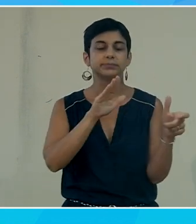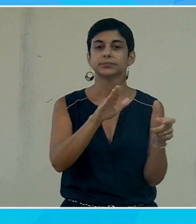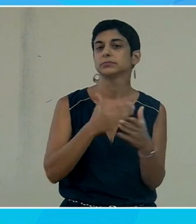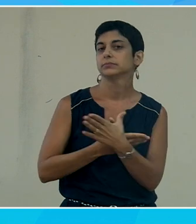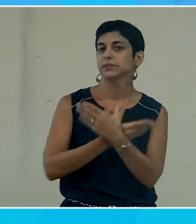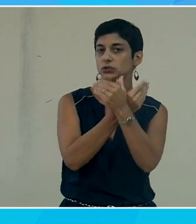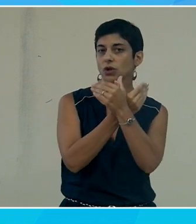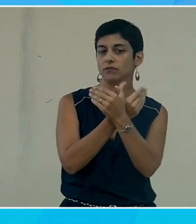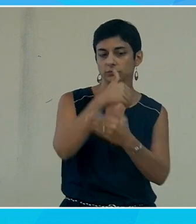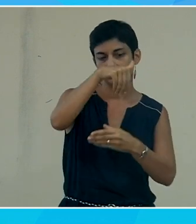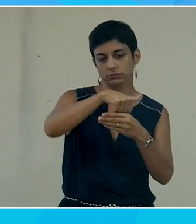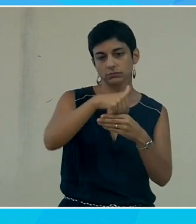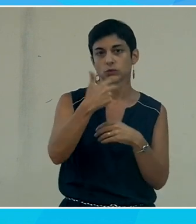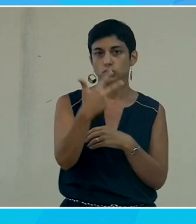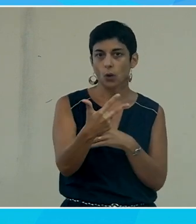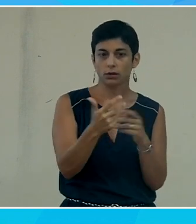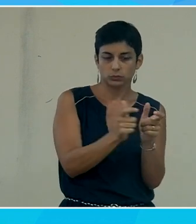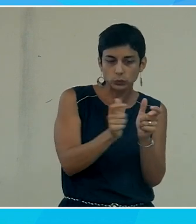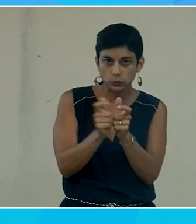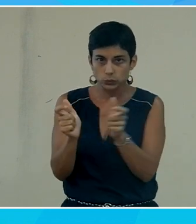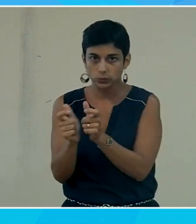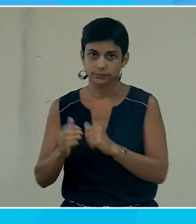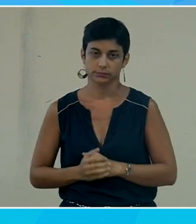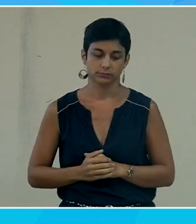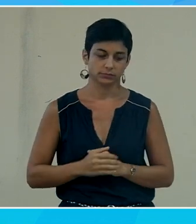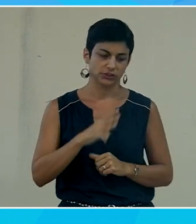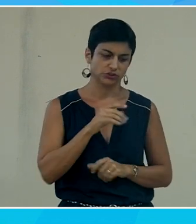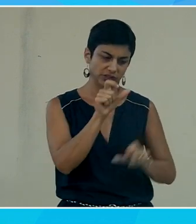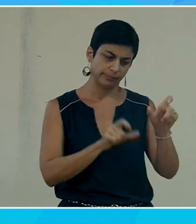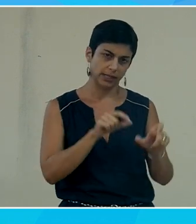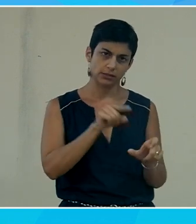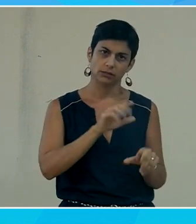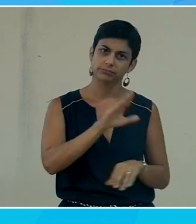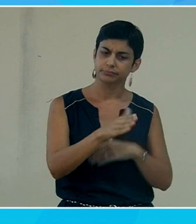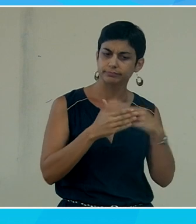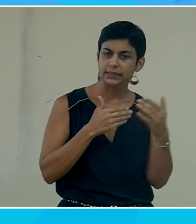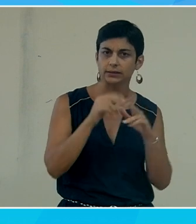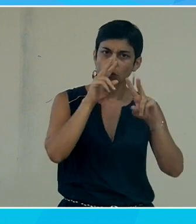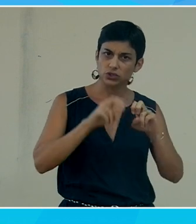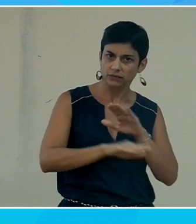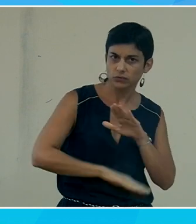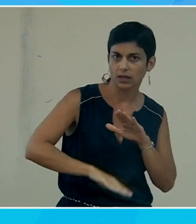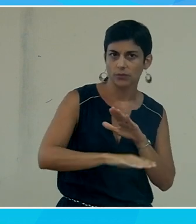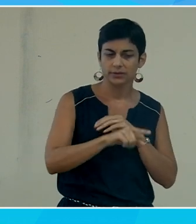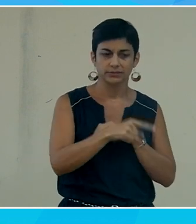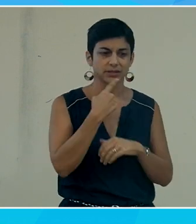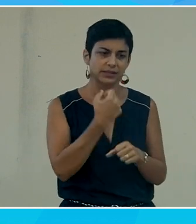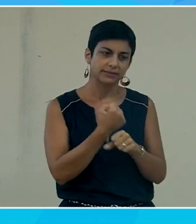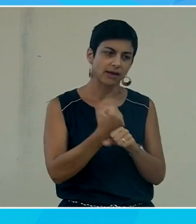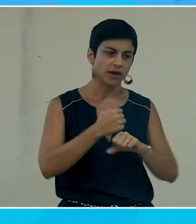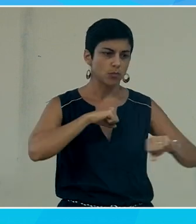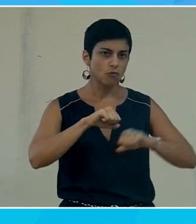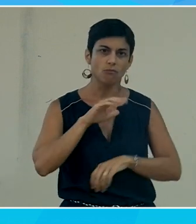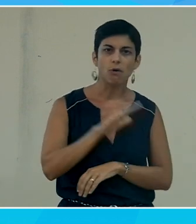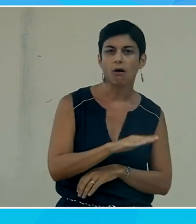structures en définitive qui existent il y a des gens qui font de la recherche fondamentale donc des gens qui vont travailler sur le mouvement sur la voix